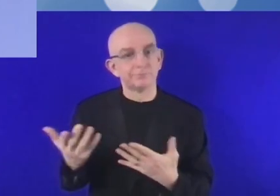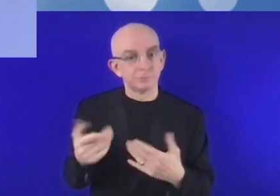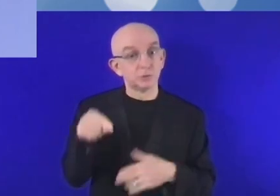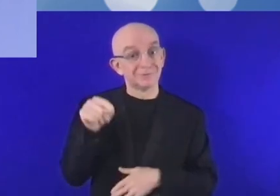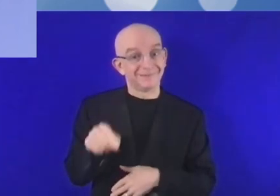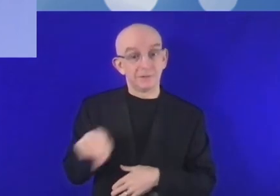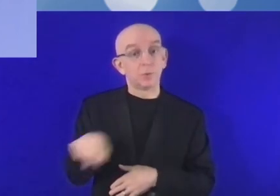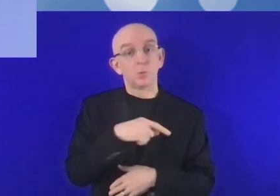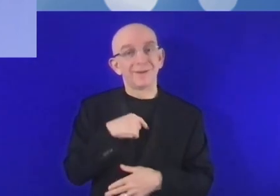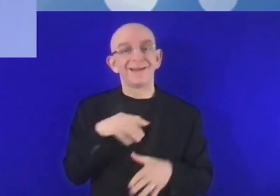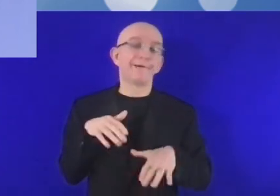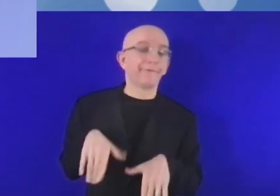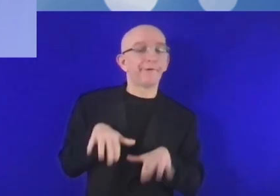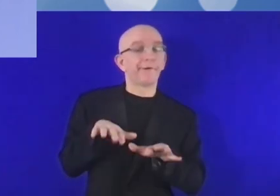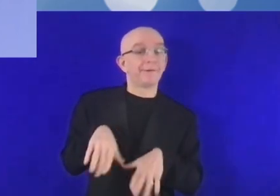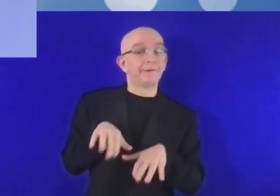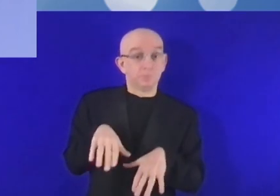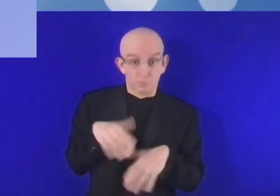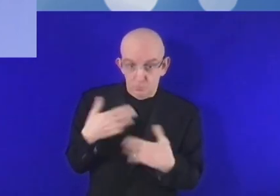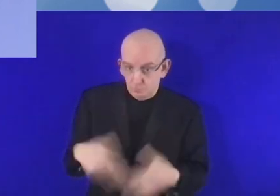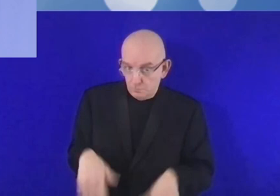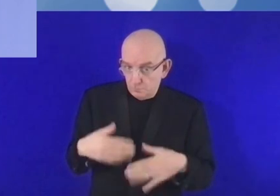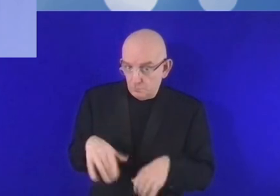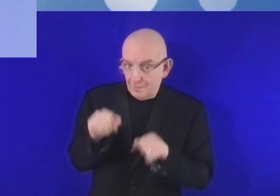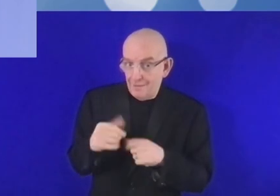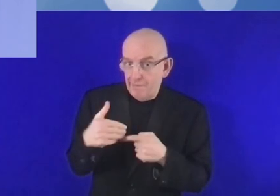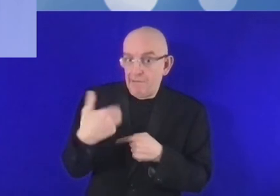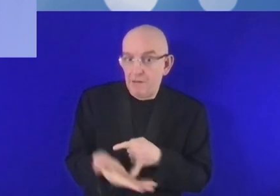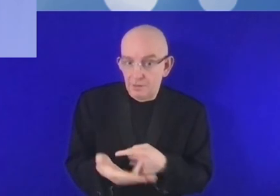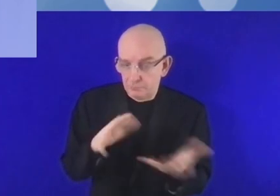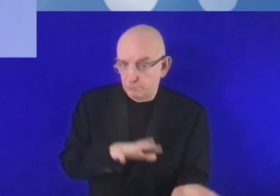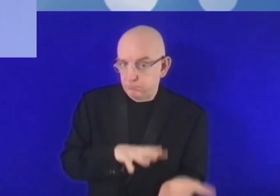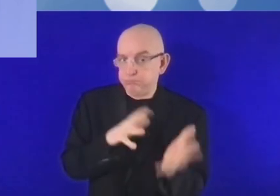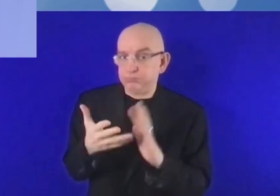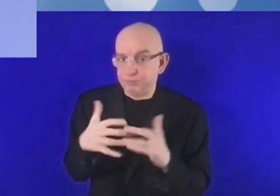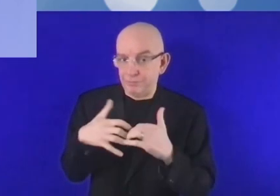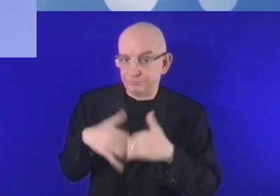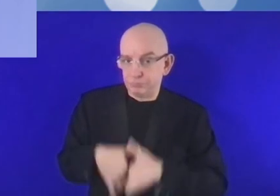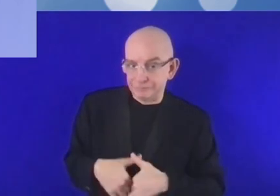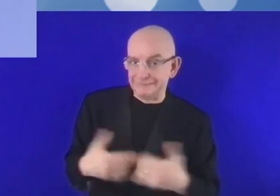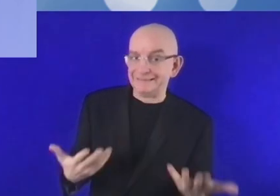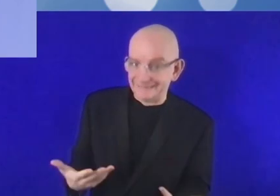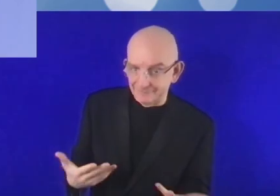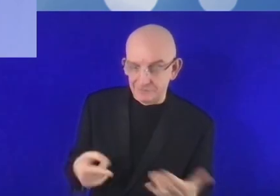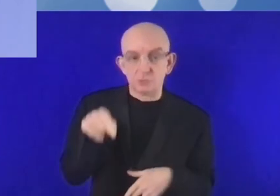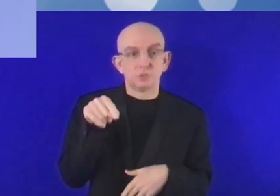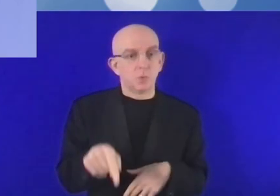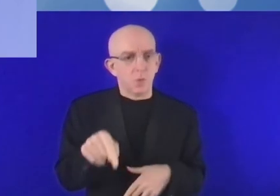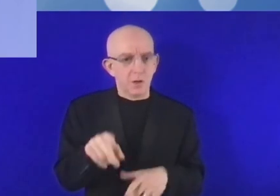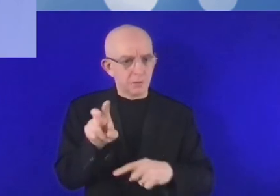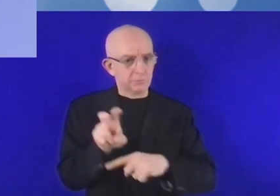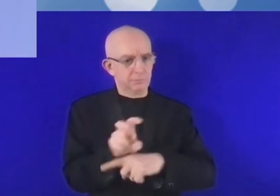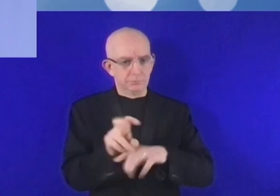que si notre approche devait pêcher par manque de courage